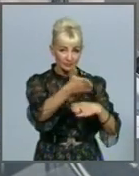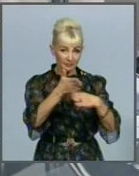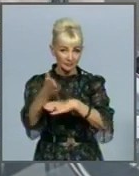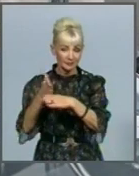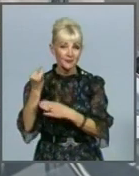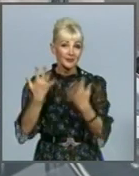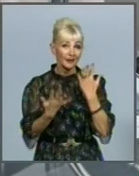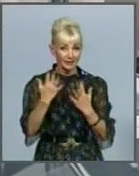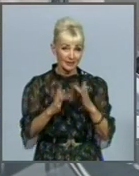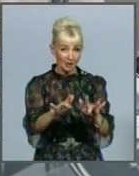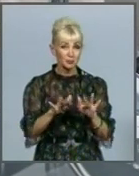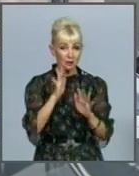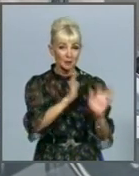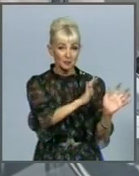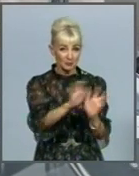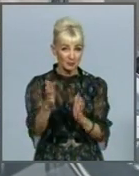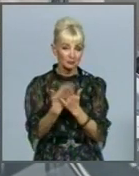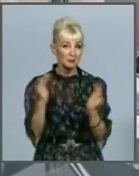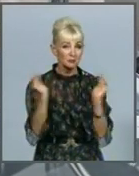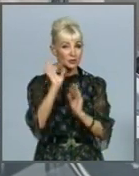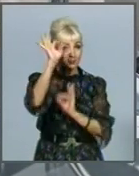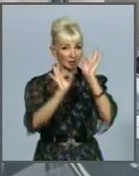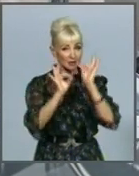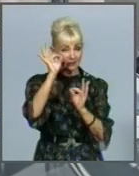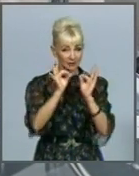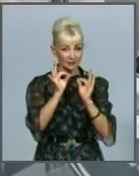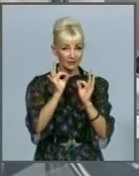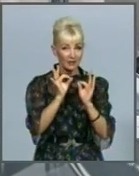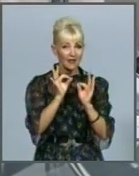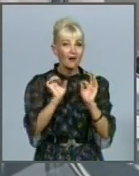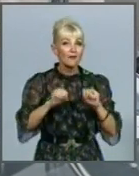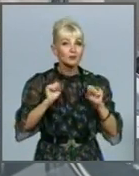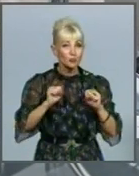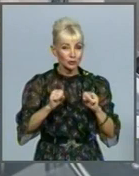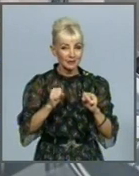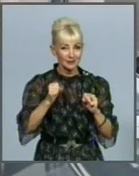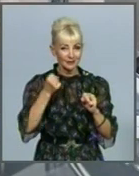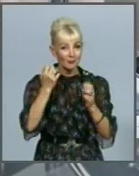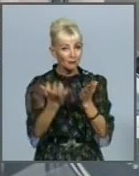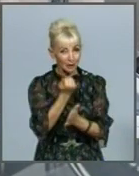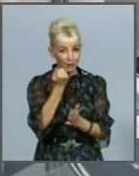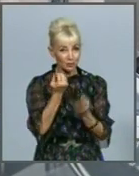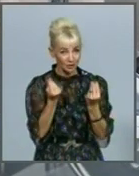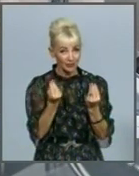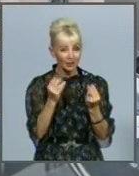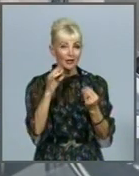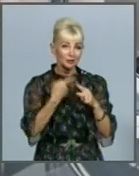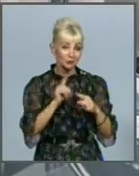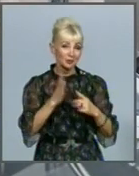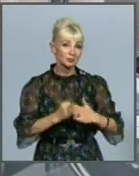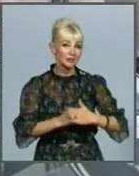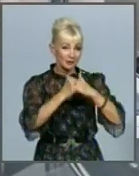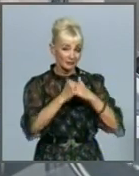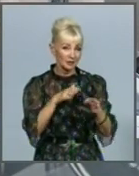наприклад, програмне забезпечення визначає, наприклад, менший відсоток вирогідності виграшу, то це вже буде підставою для вжиття певних